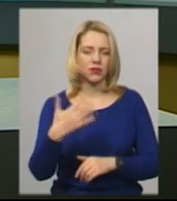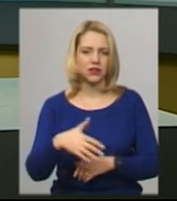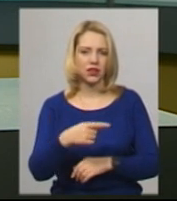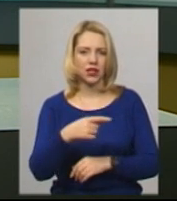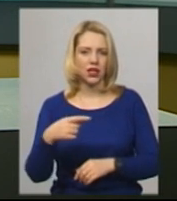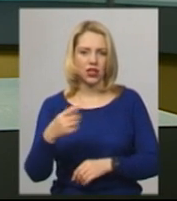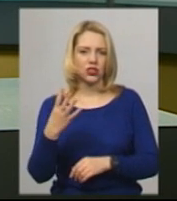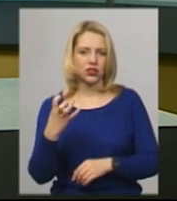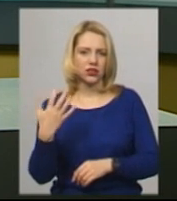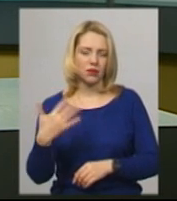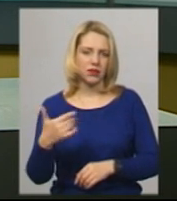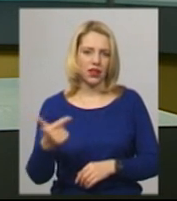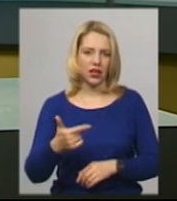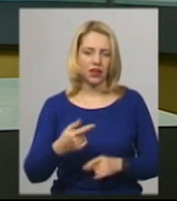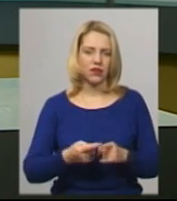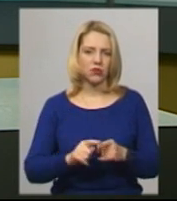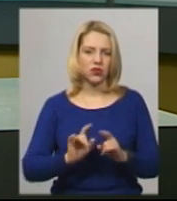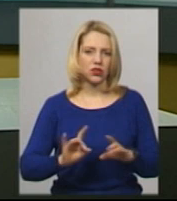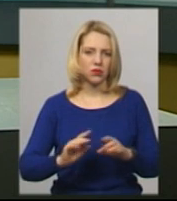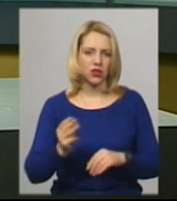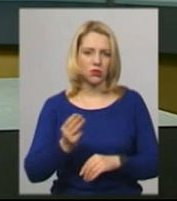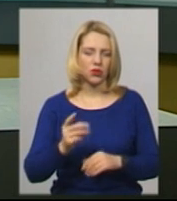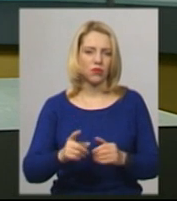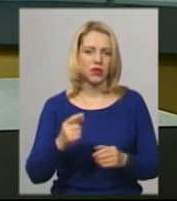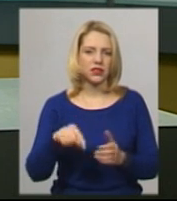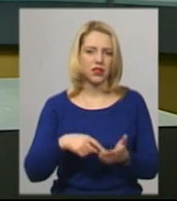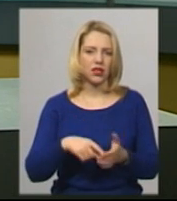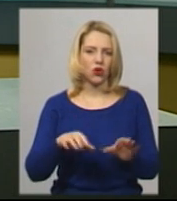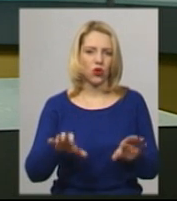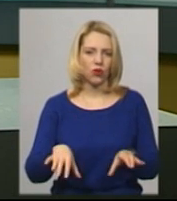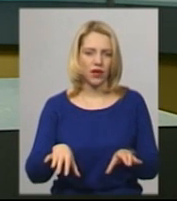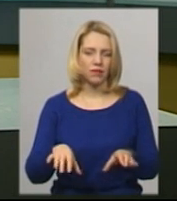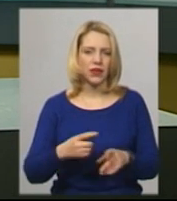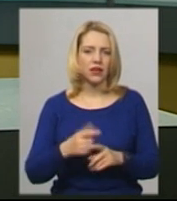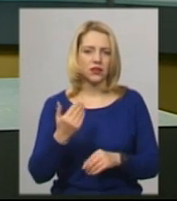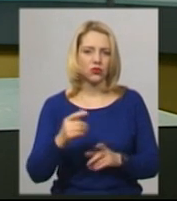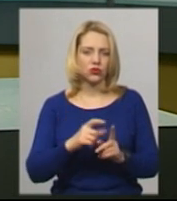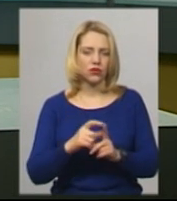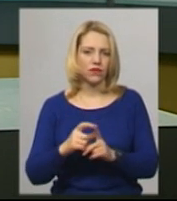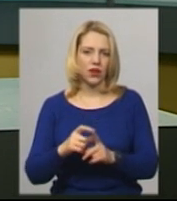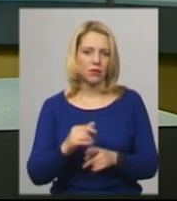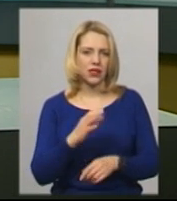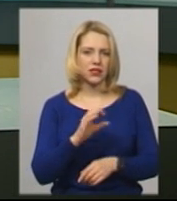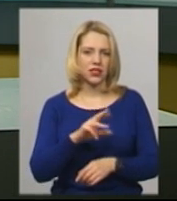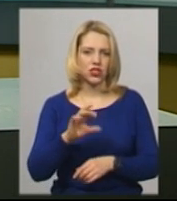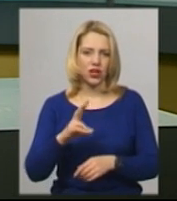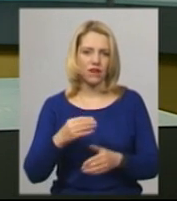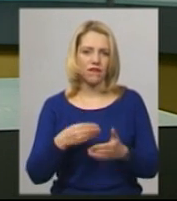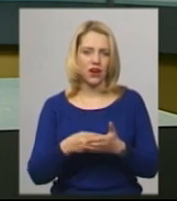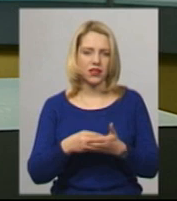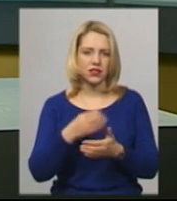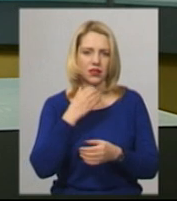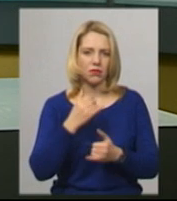450 гривень. Про це каже шепетівський міський голова Михайло Полудюк. За його словами, у січні вартість тепла для